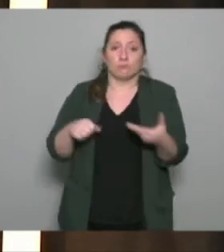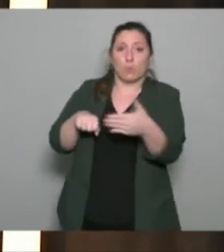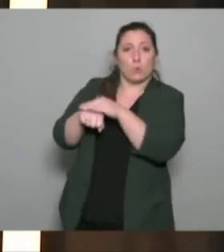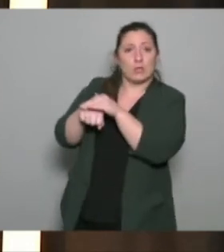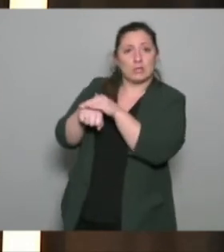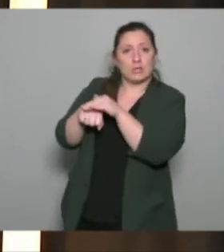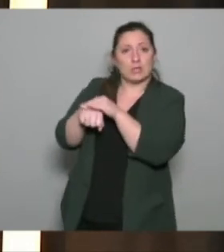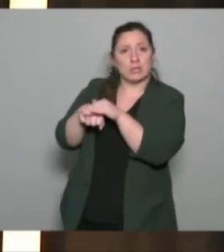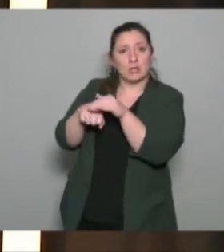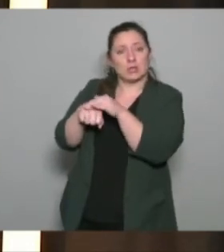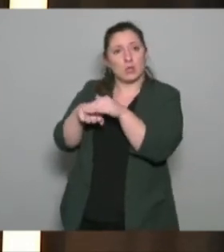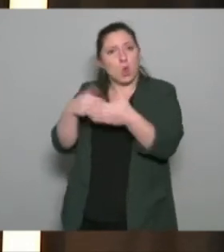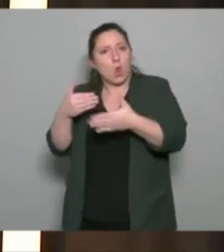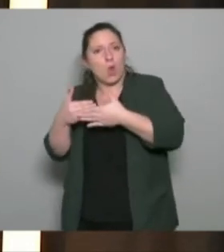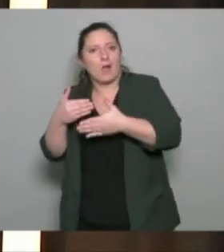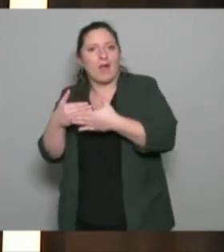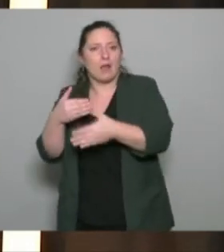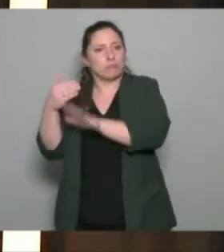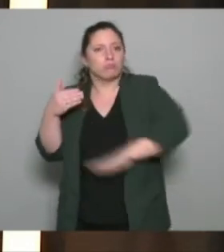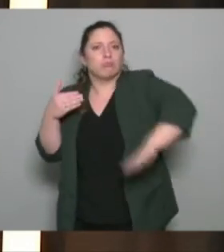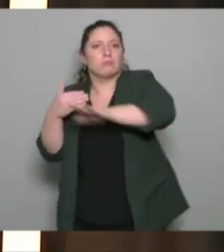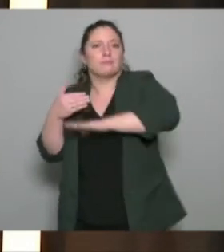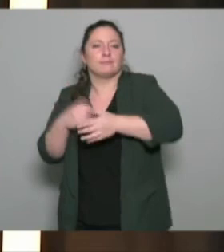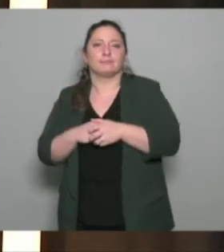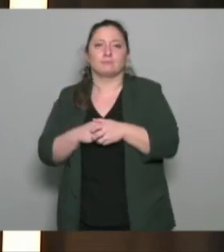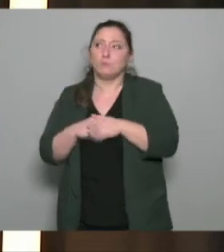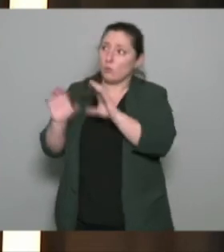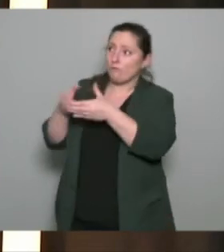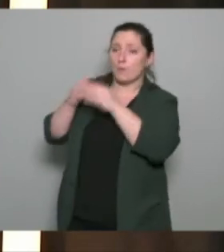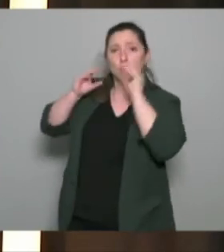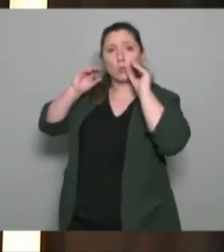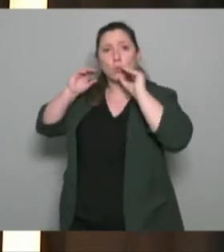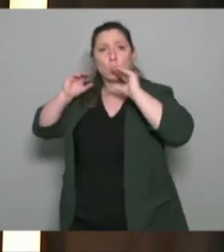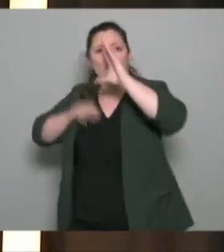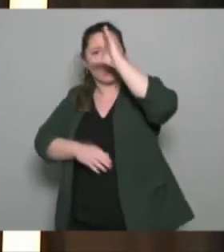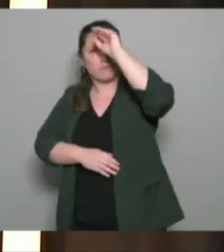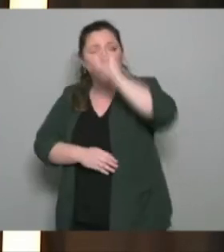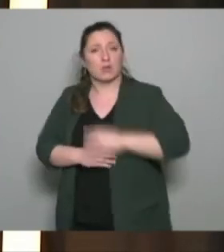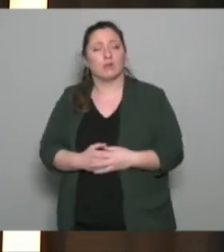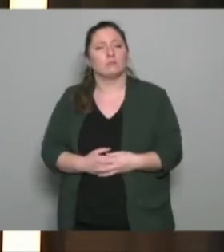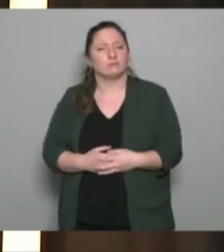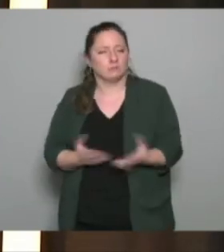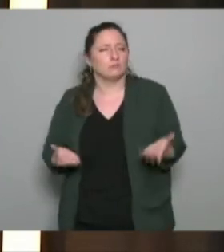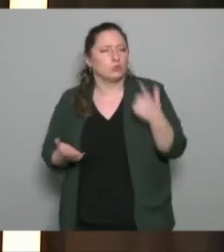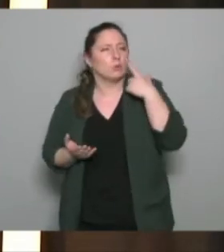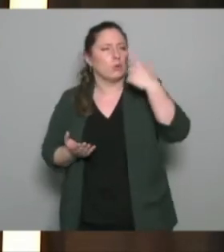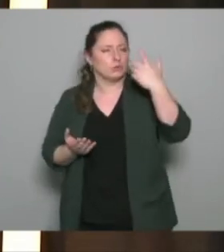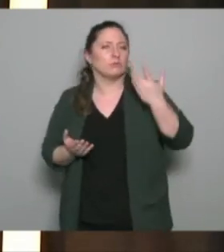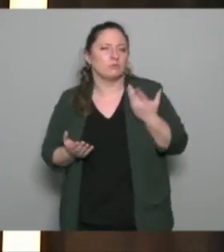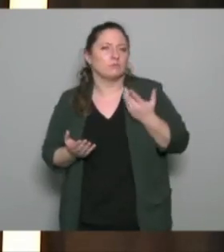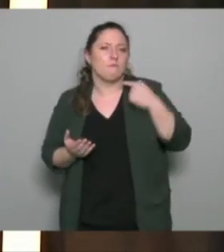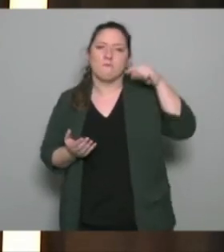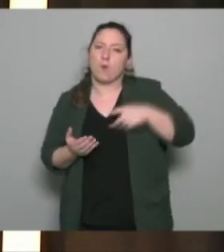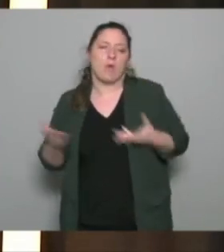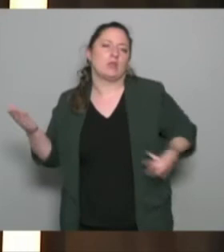territoriale qu'il soit de formation professionnelle je pense que comme on l'a fait là il faut le